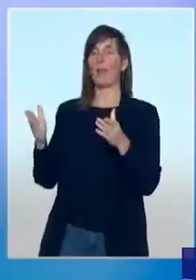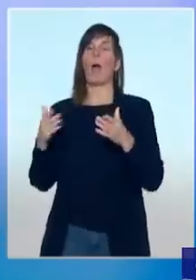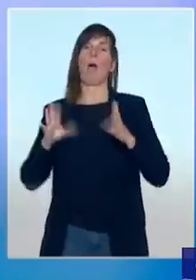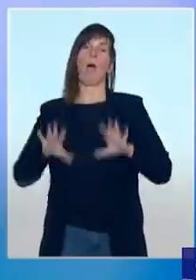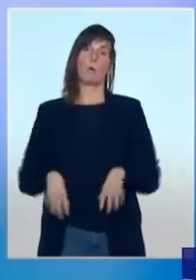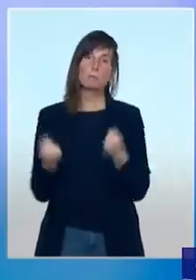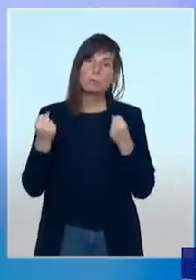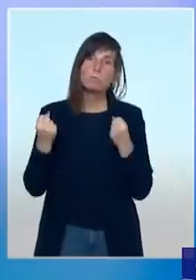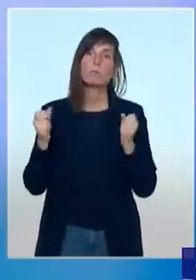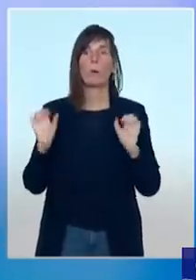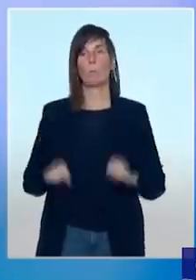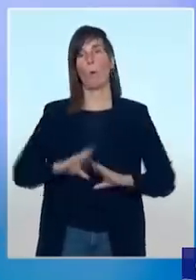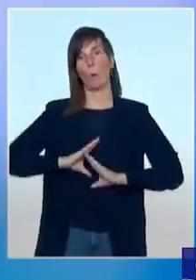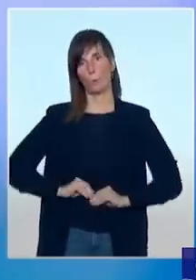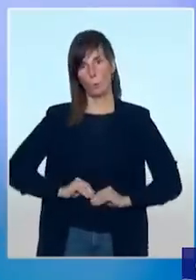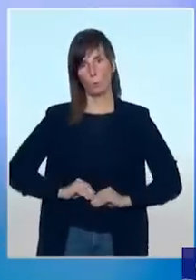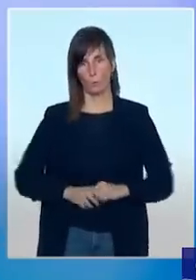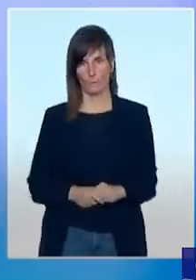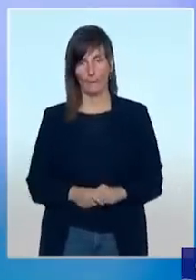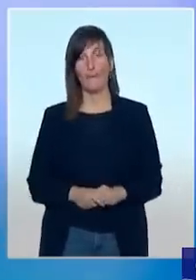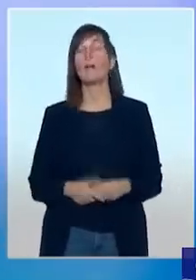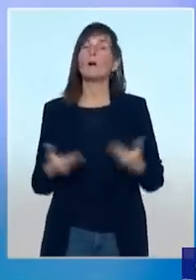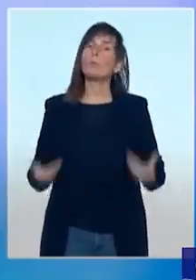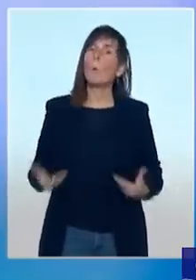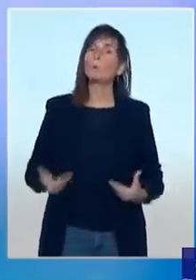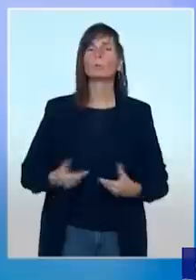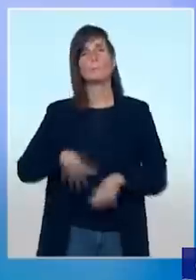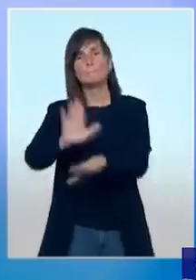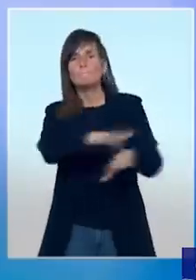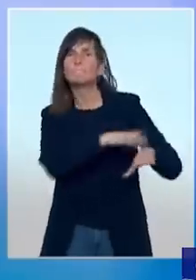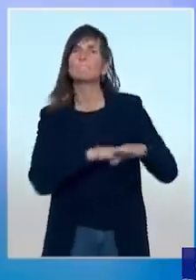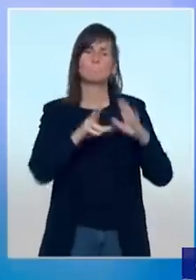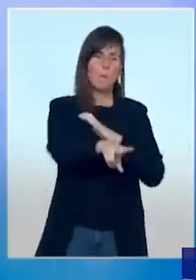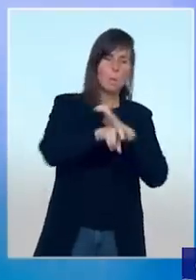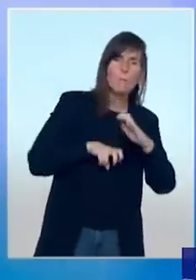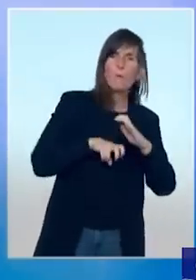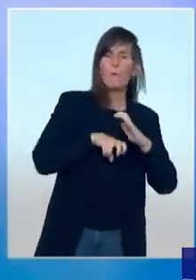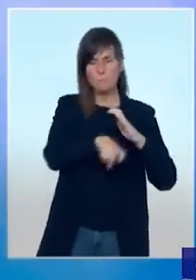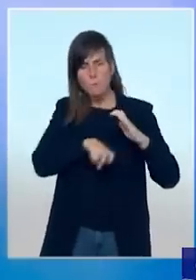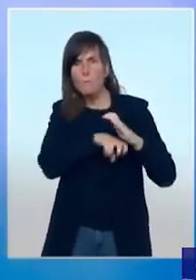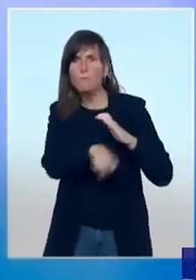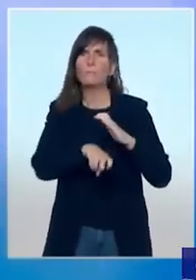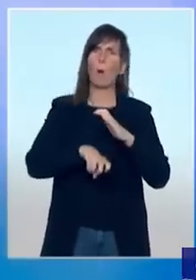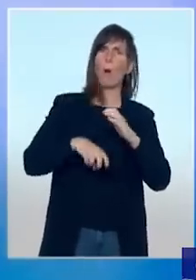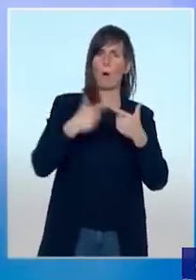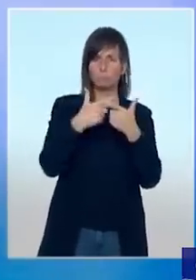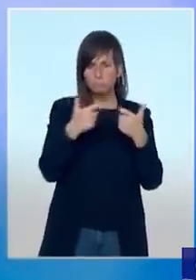L'heure n'est donc pas à des mesures de jauge, de couvre-feu ou de confinement. Ce serait